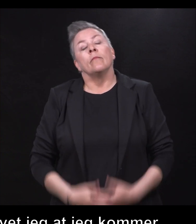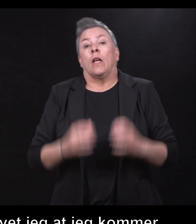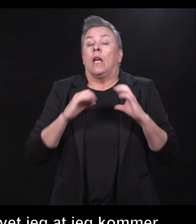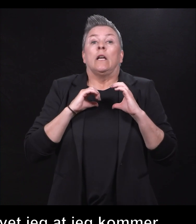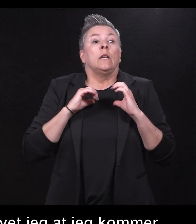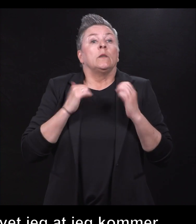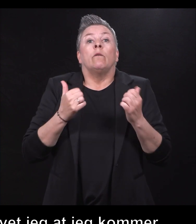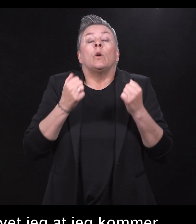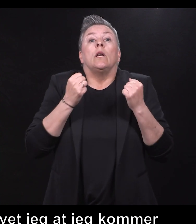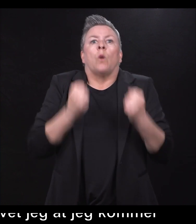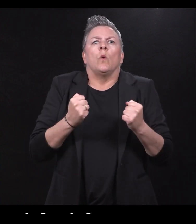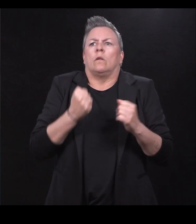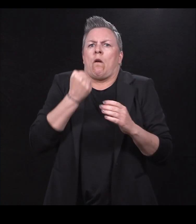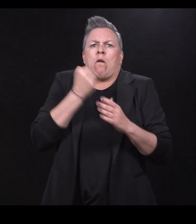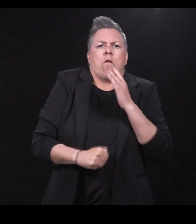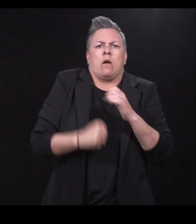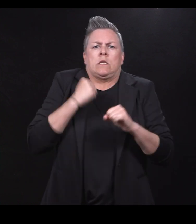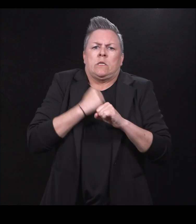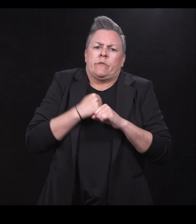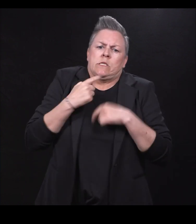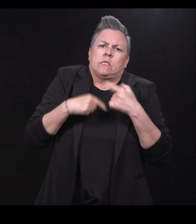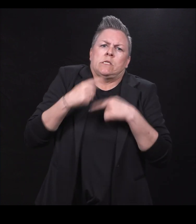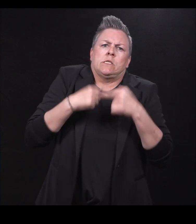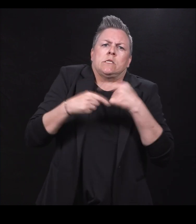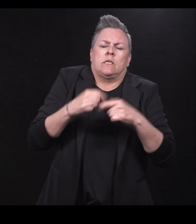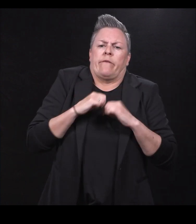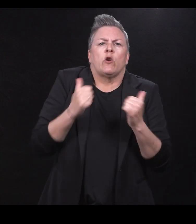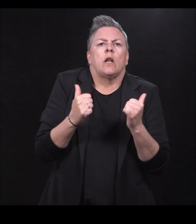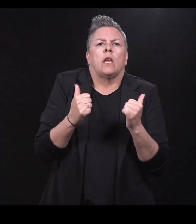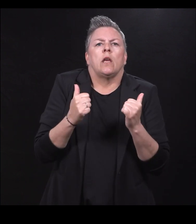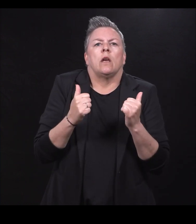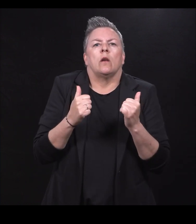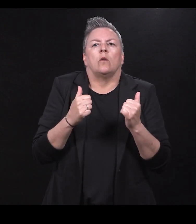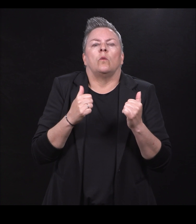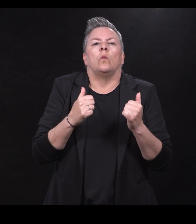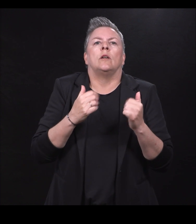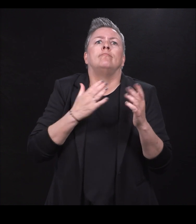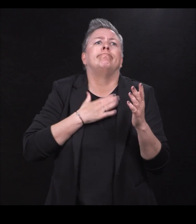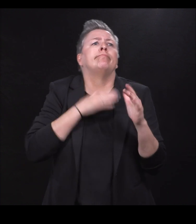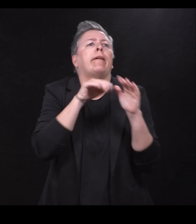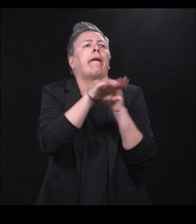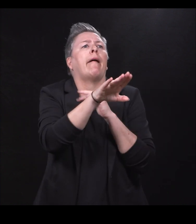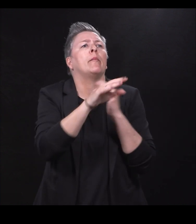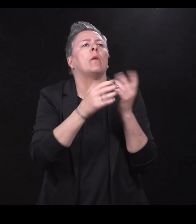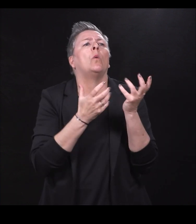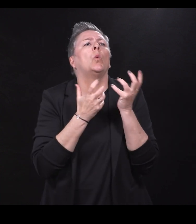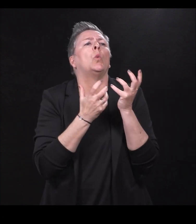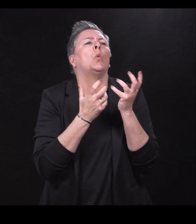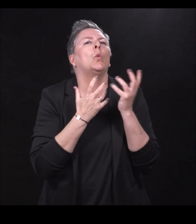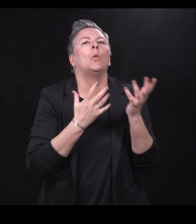tungt og hardt arbeid innimellom. Du får litt sånn heimlengsje eller du kjenner innimellom at